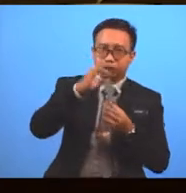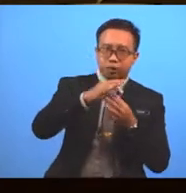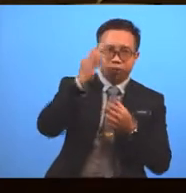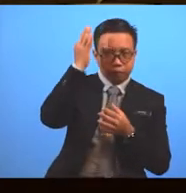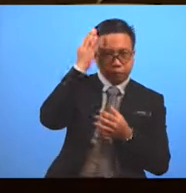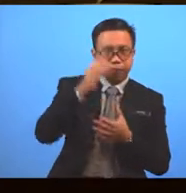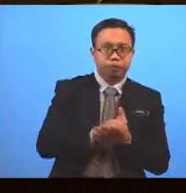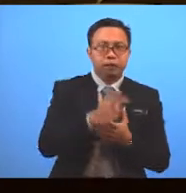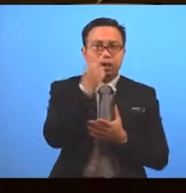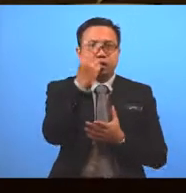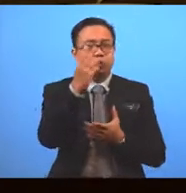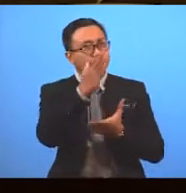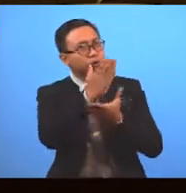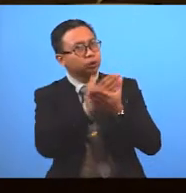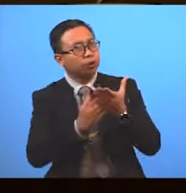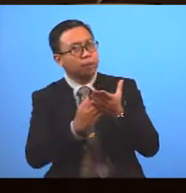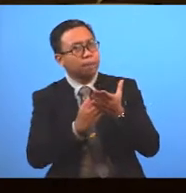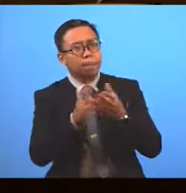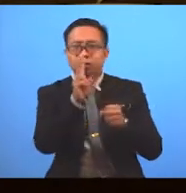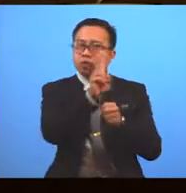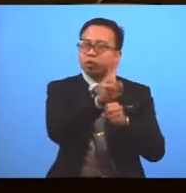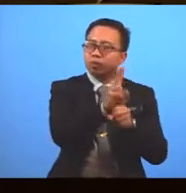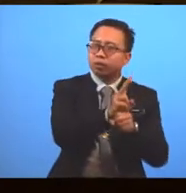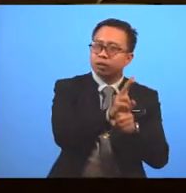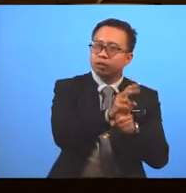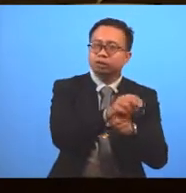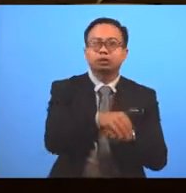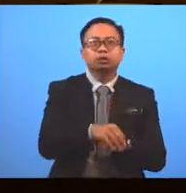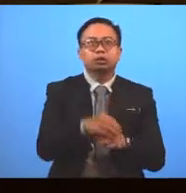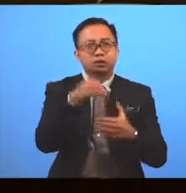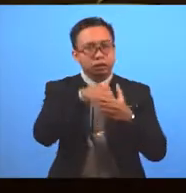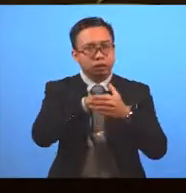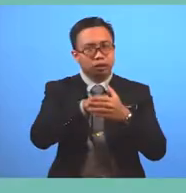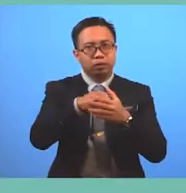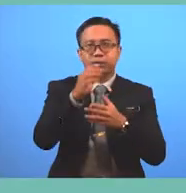Let's look at some vocabulary related to film and movies